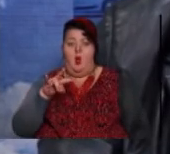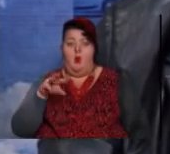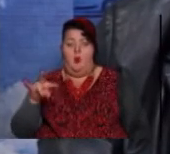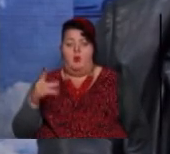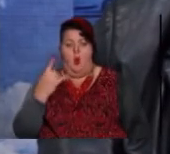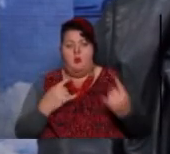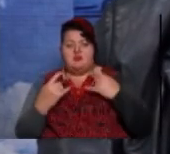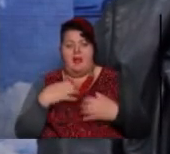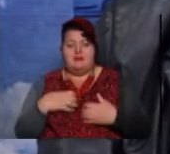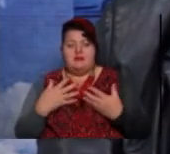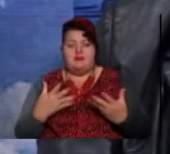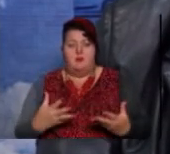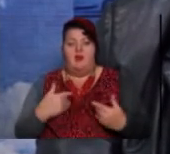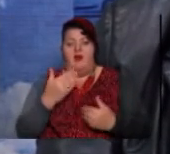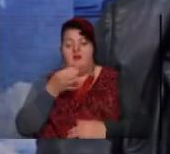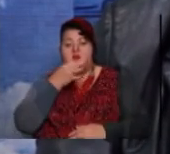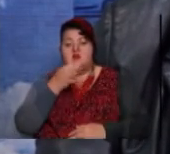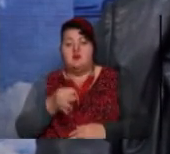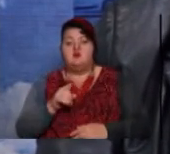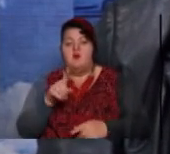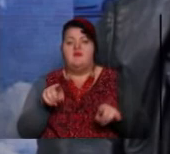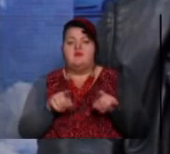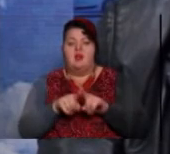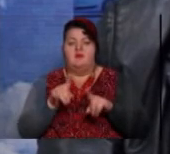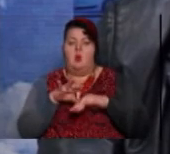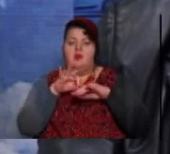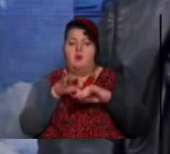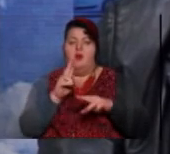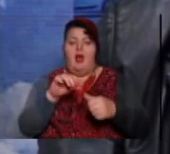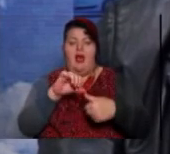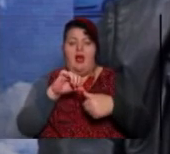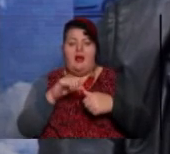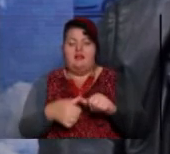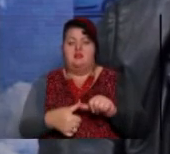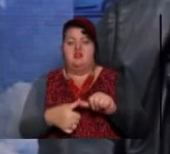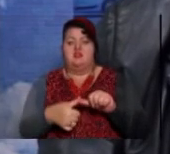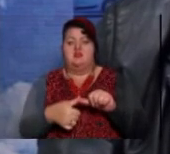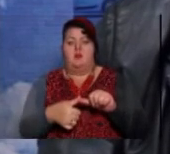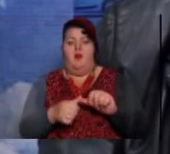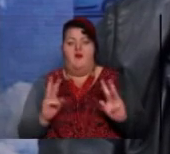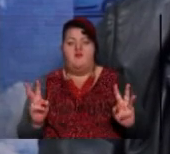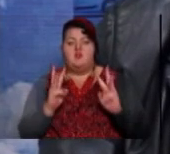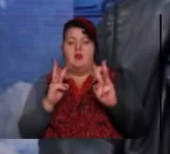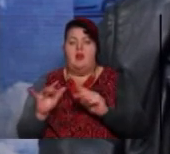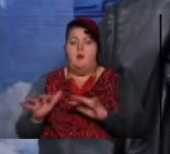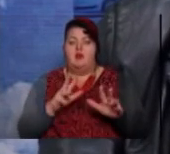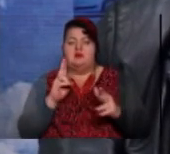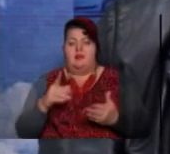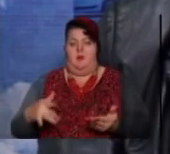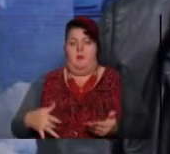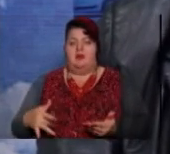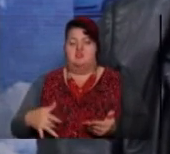убеждаєте себе, то я вам скажу, що все ровно це приводить до хронічних воспалітельних процесів печени.